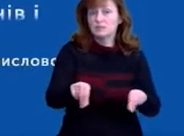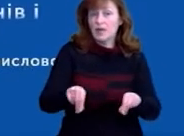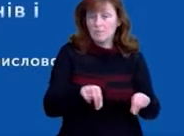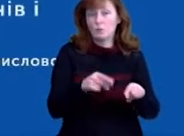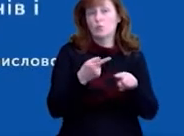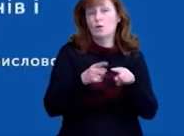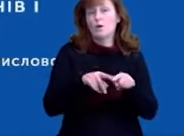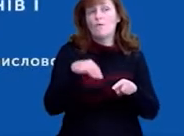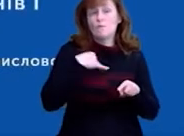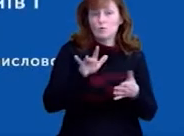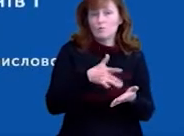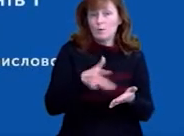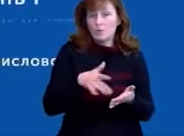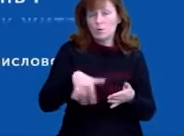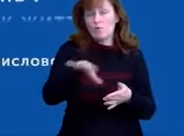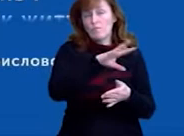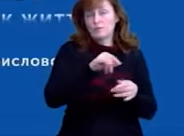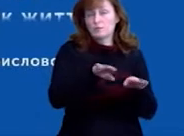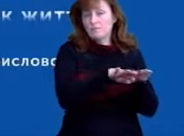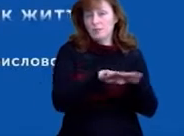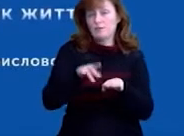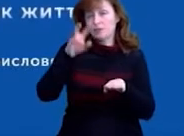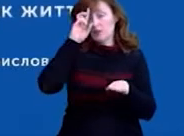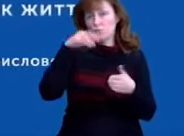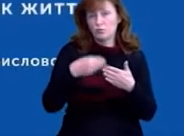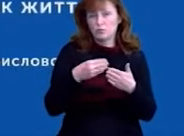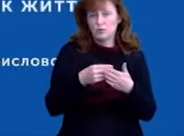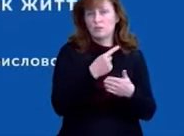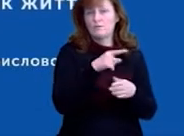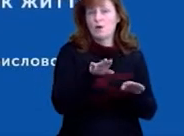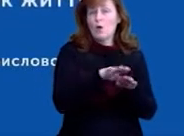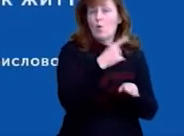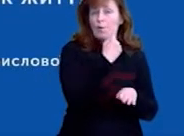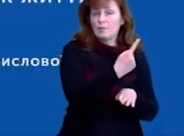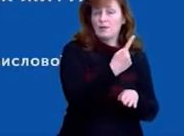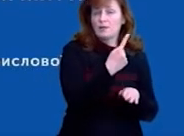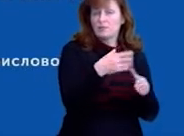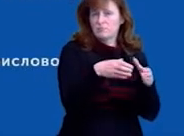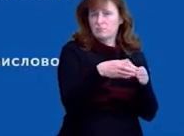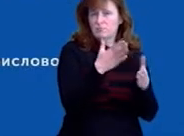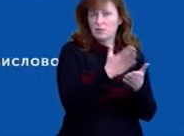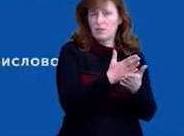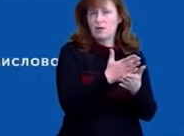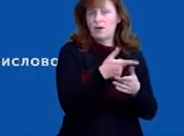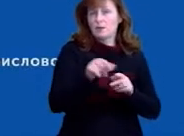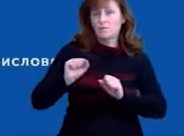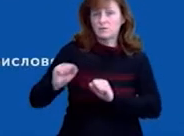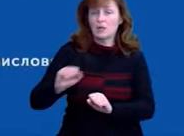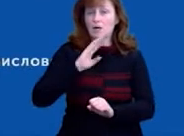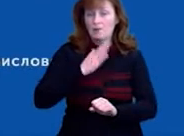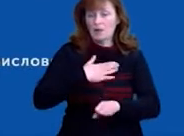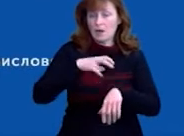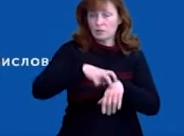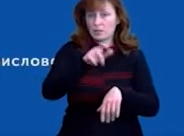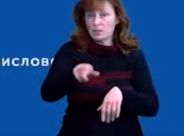суму ми пограбували місцеві бюджети всіх рівнів. Пріоритетом номер один є захист наших лікарів, яких